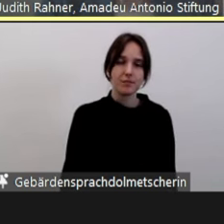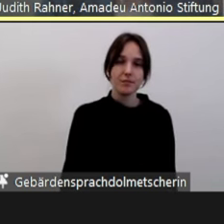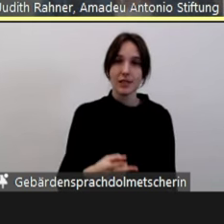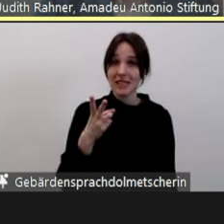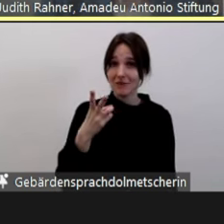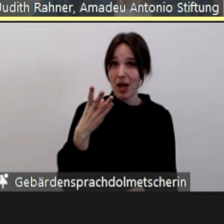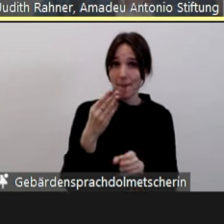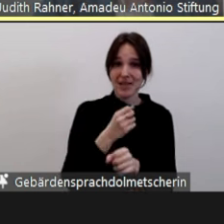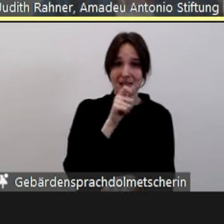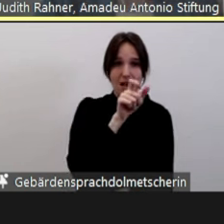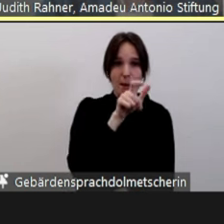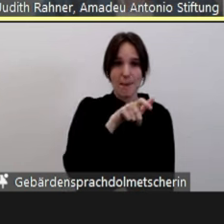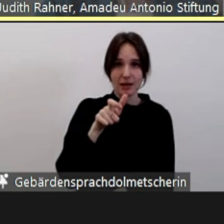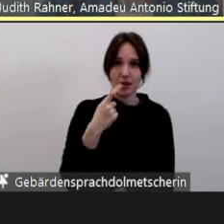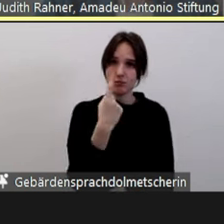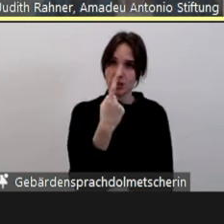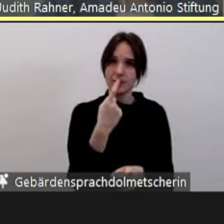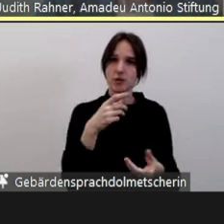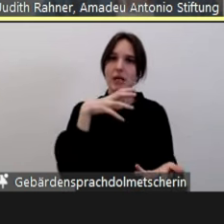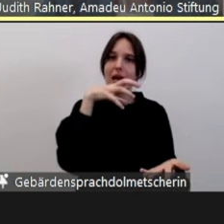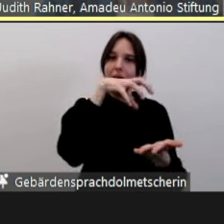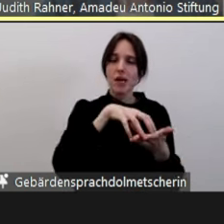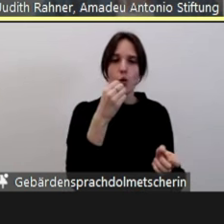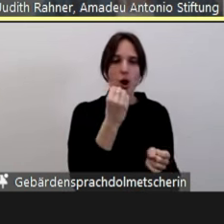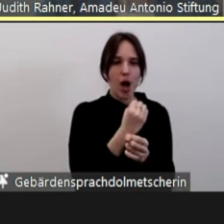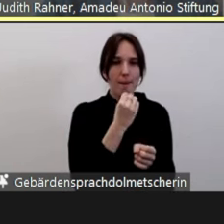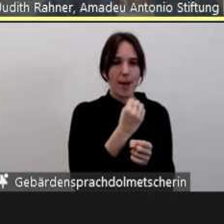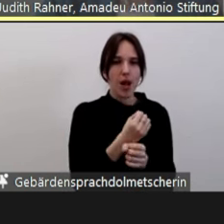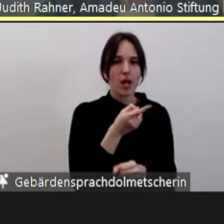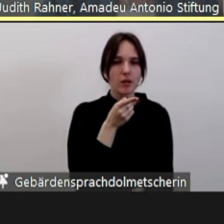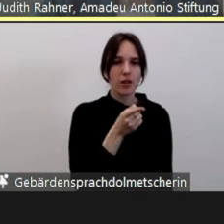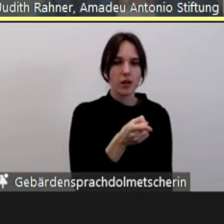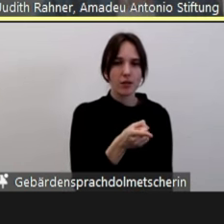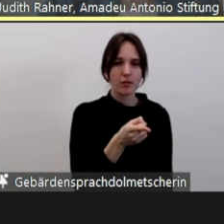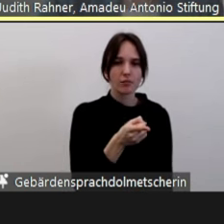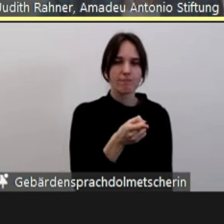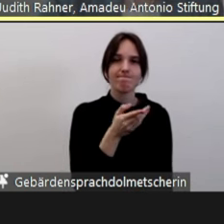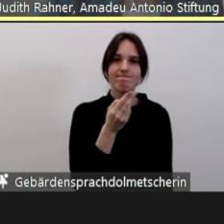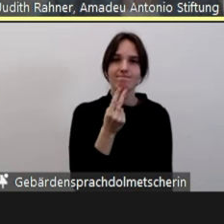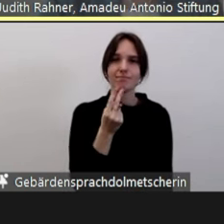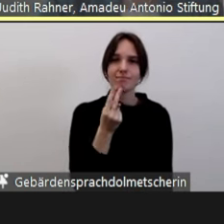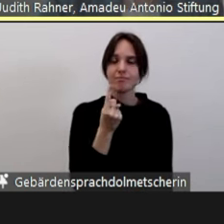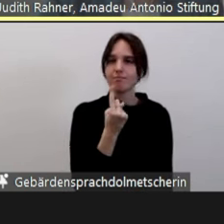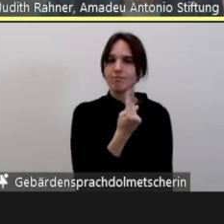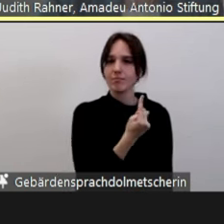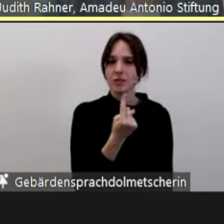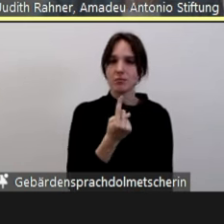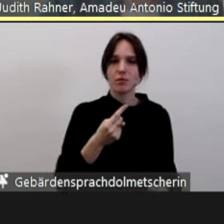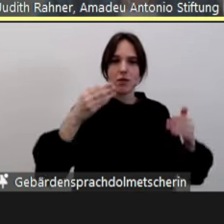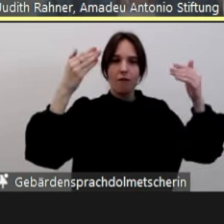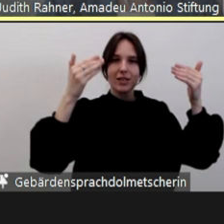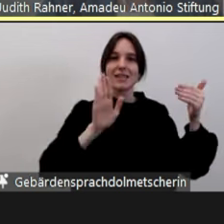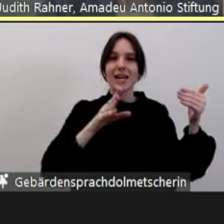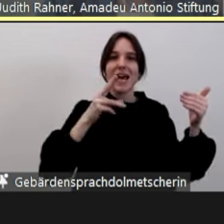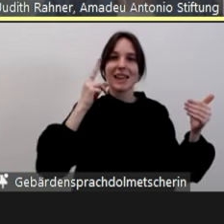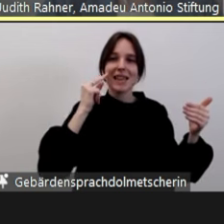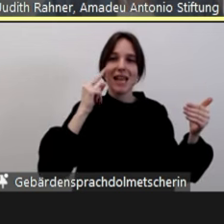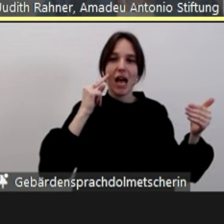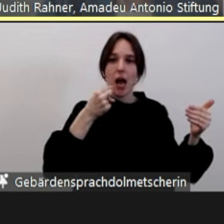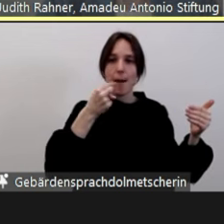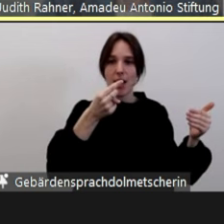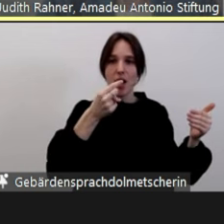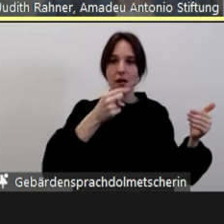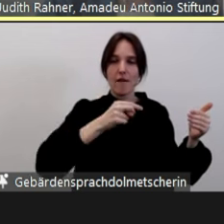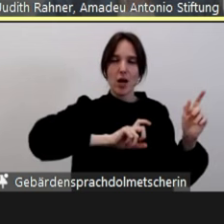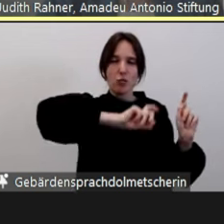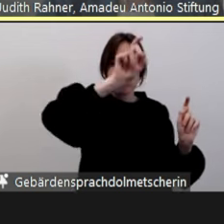Einrichtung, wo die beiden Frauen eben arbeiten, die sich gemeldet haben, werden zwei Mitarbeiterinnen mit Klarnamen bezichtigt, ihre Karriere durch